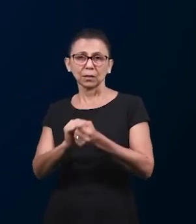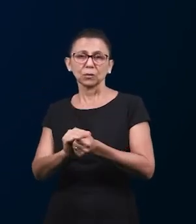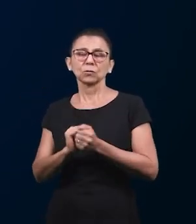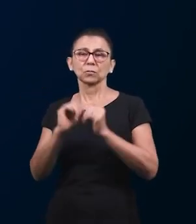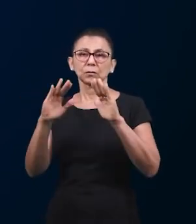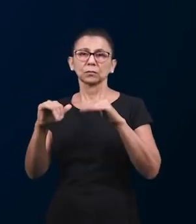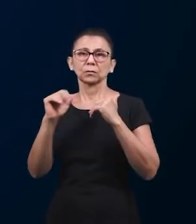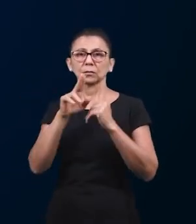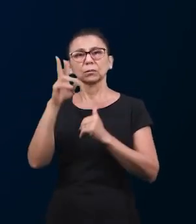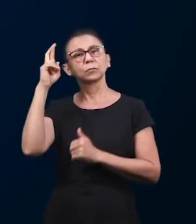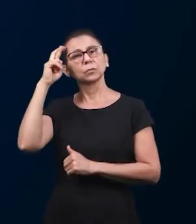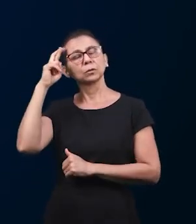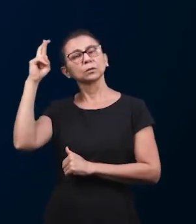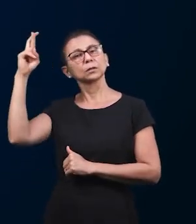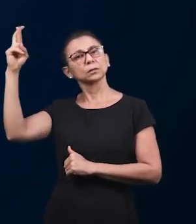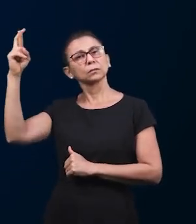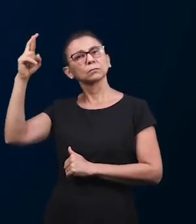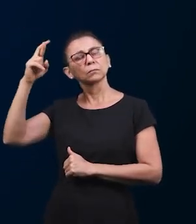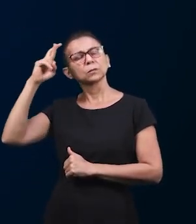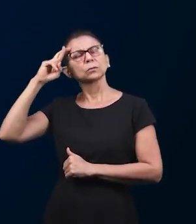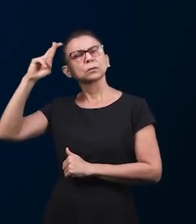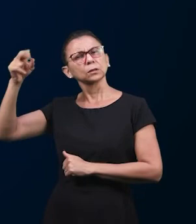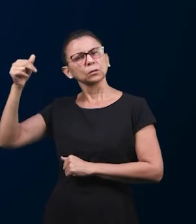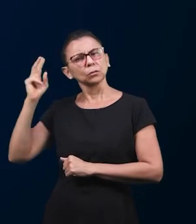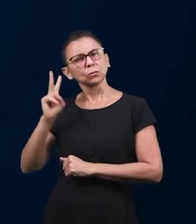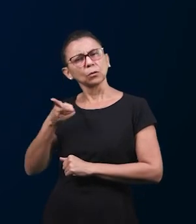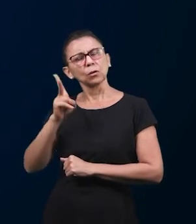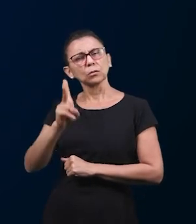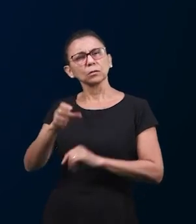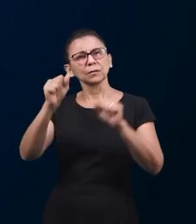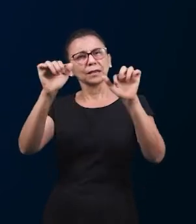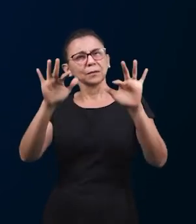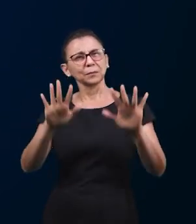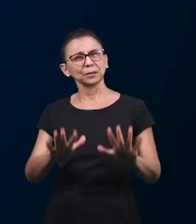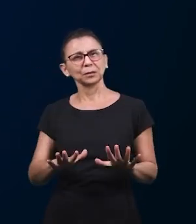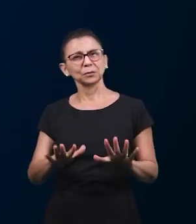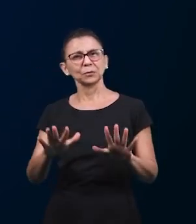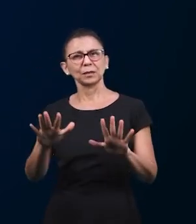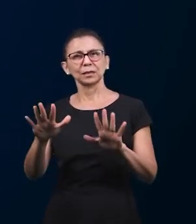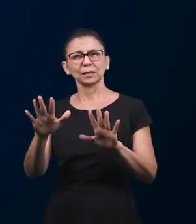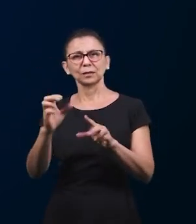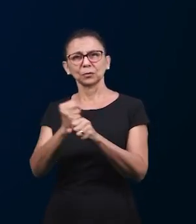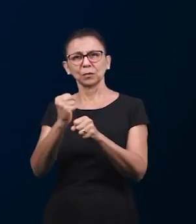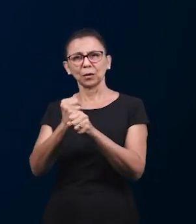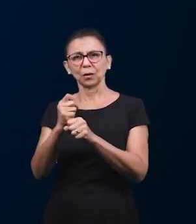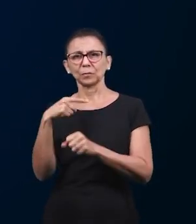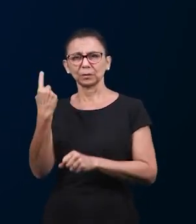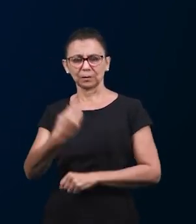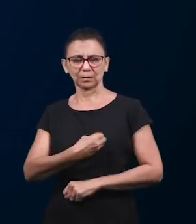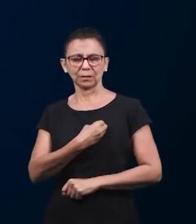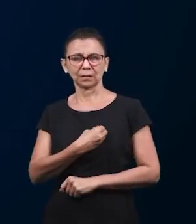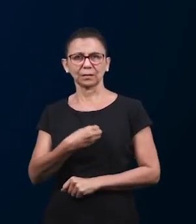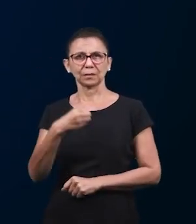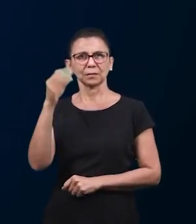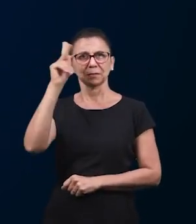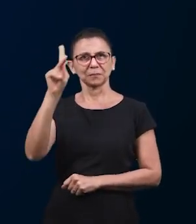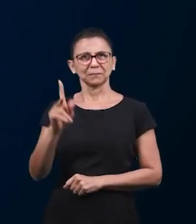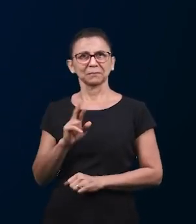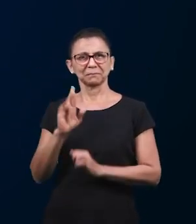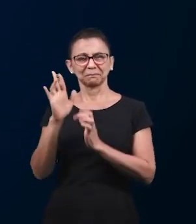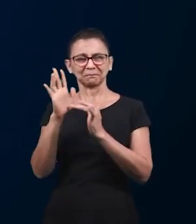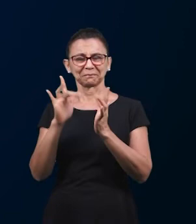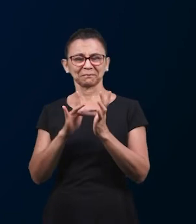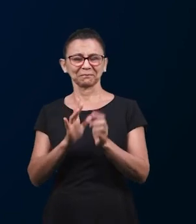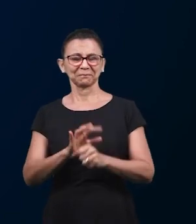вас и да будет прославлено имя Господне да Господь благословит всех вас и продолжает благословить свою работу среди нас